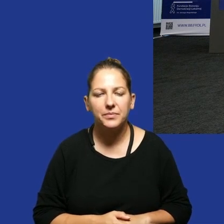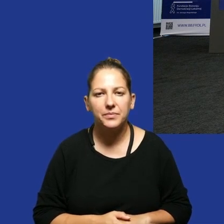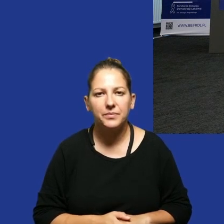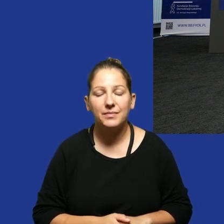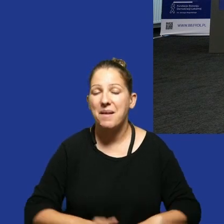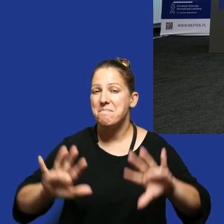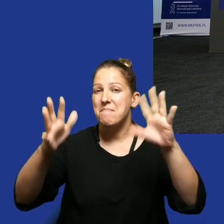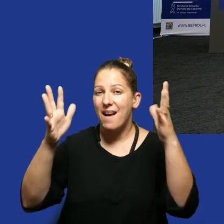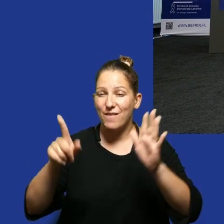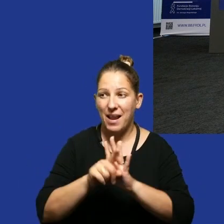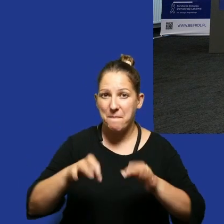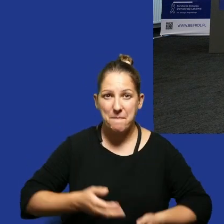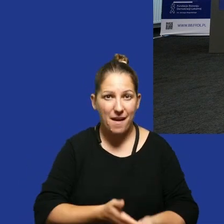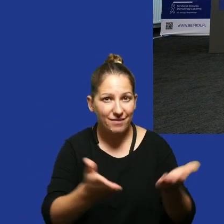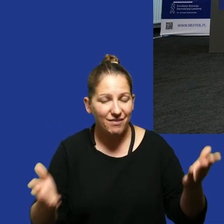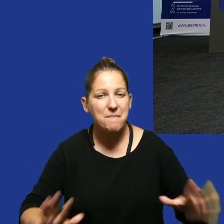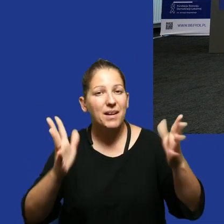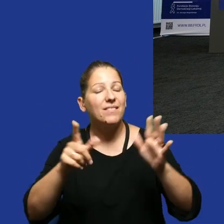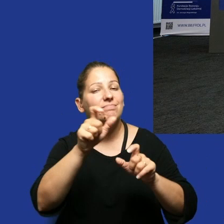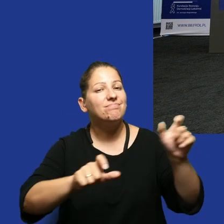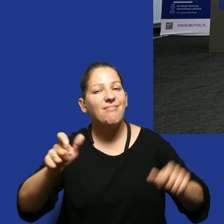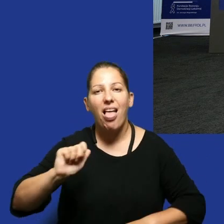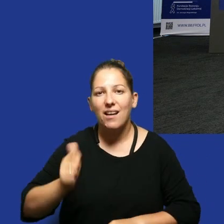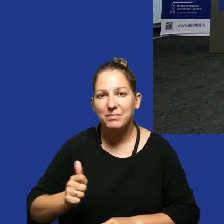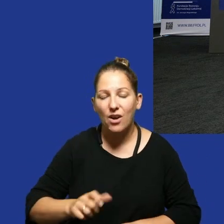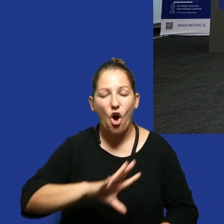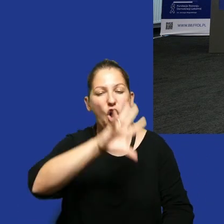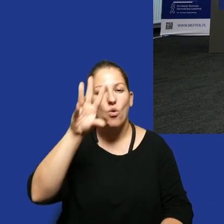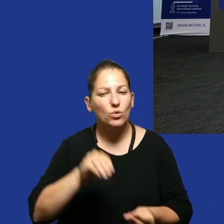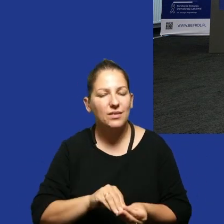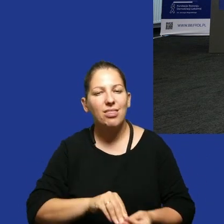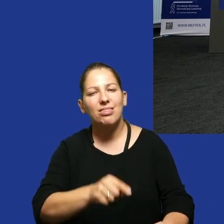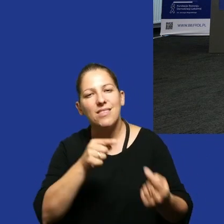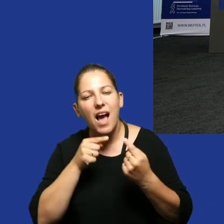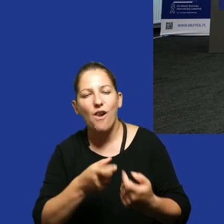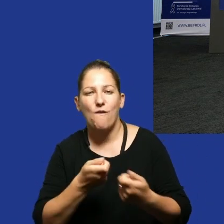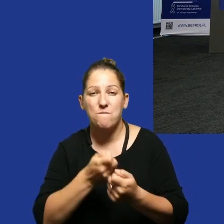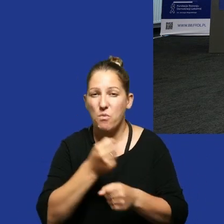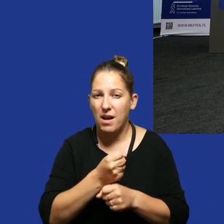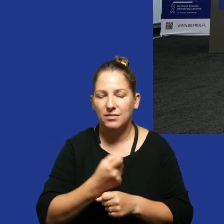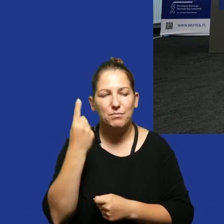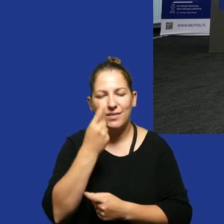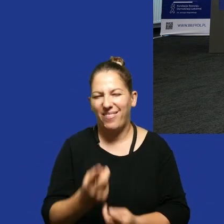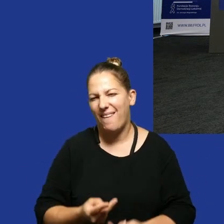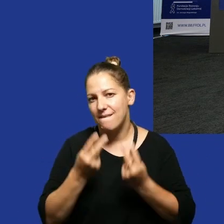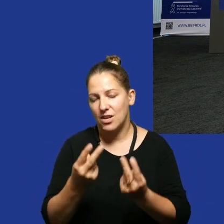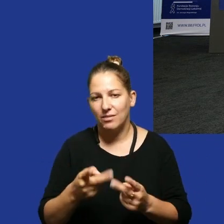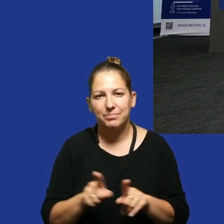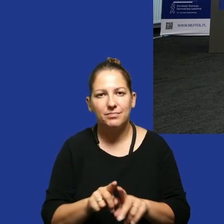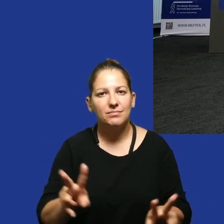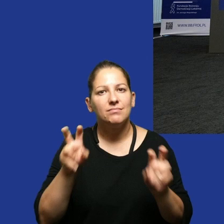brawo dla państwa brawo dla ekspertów ekspertek i ta konkluzja o dialogu współpracy myślę, że jest kluczowa jak